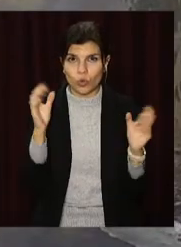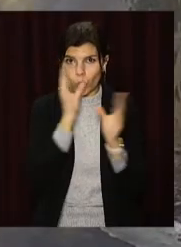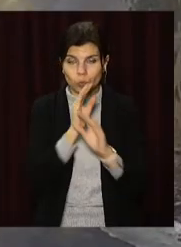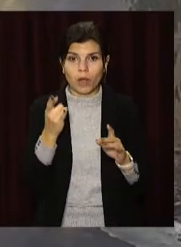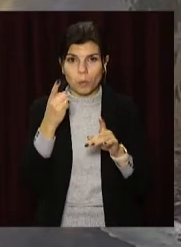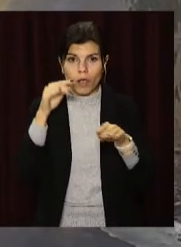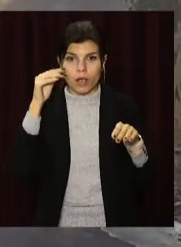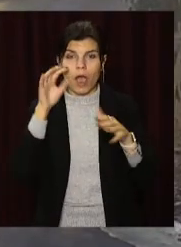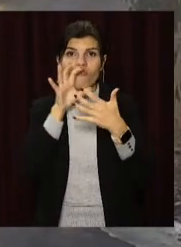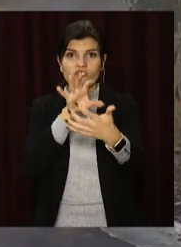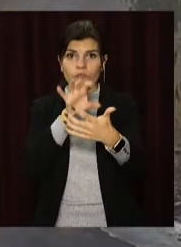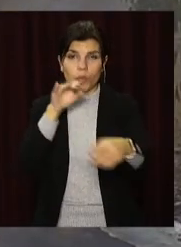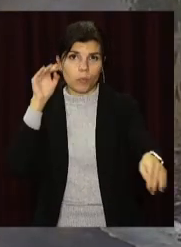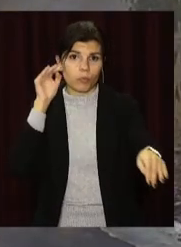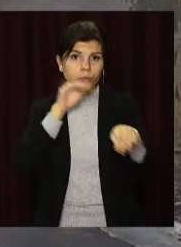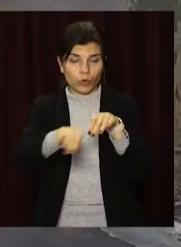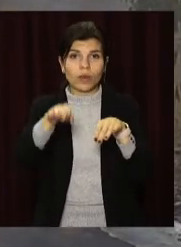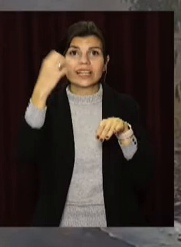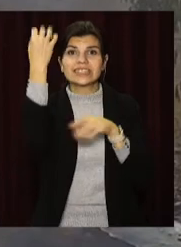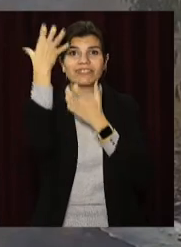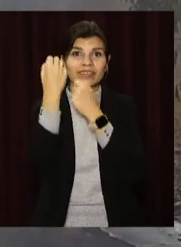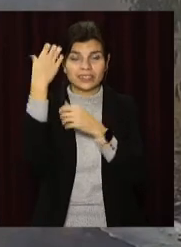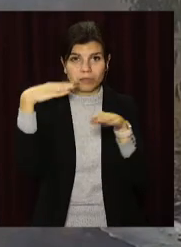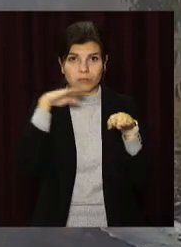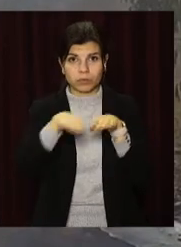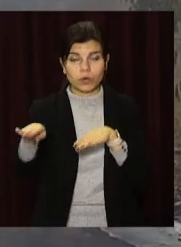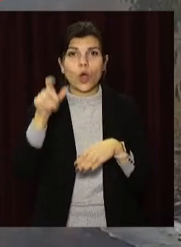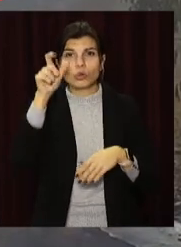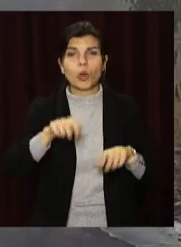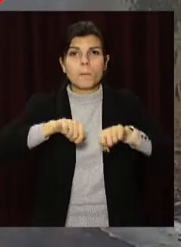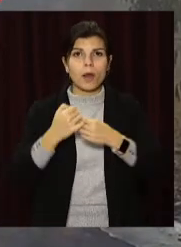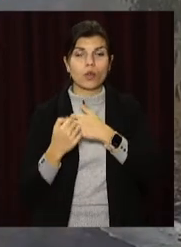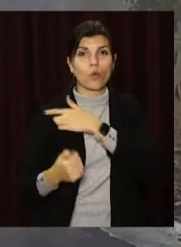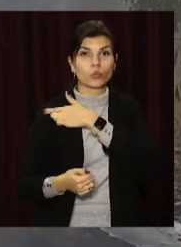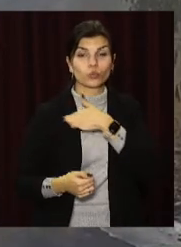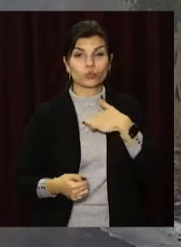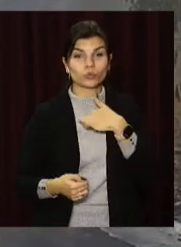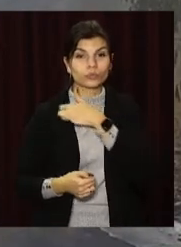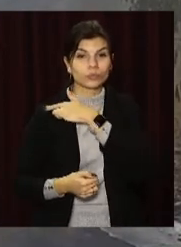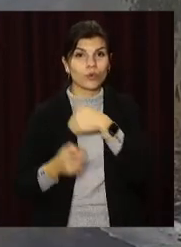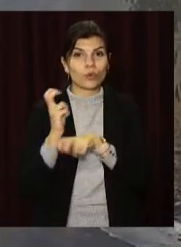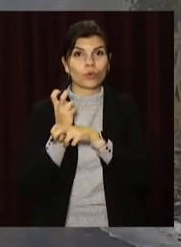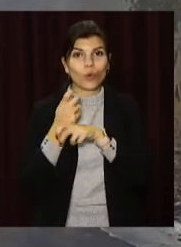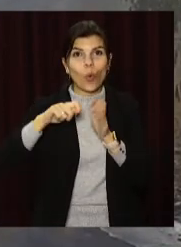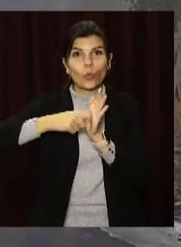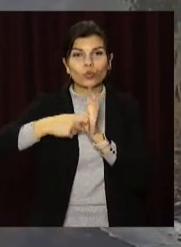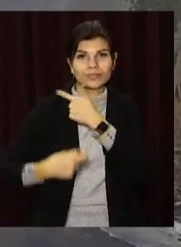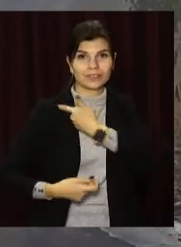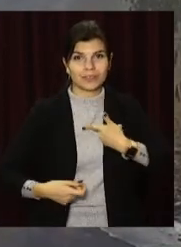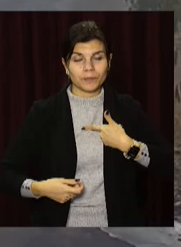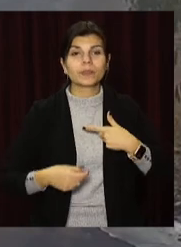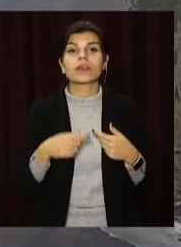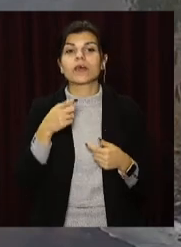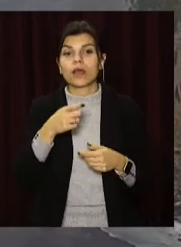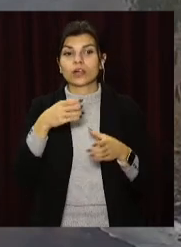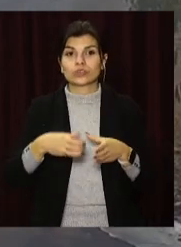зачепив автобус. Далі врізався у світлофор, у чоловіка перелом ключиці. Деталі аварії з'ясовують правоохоронці. У